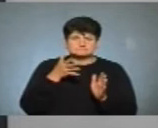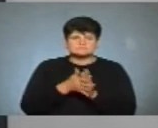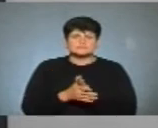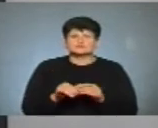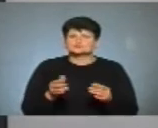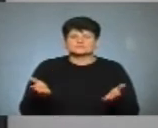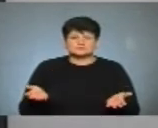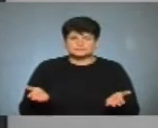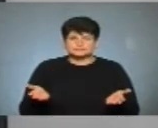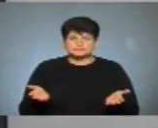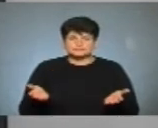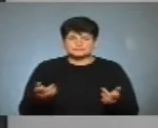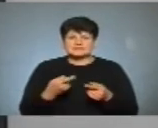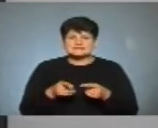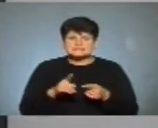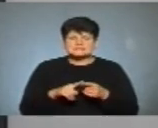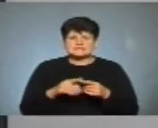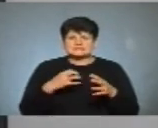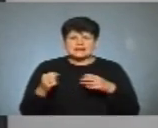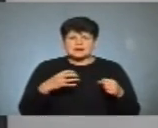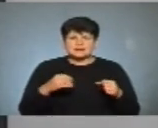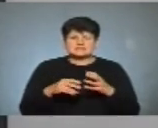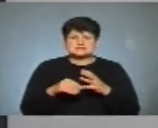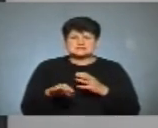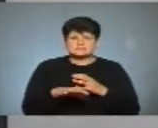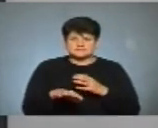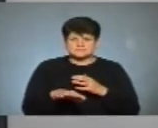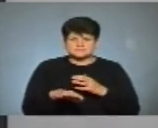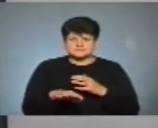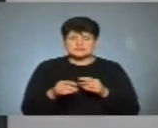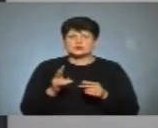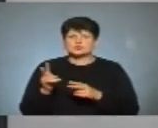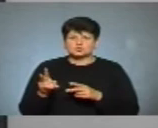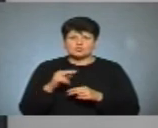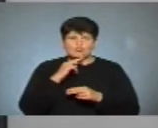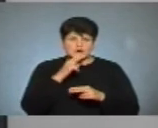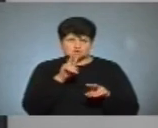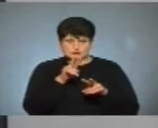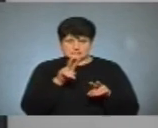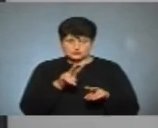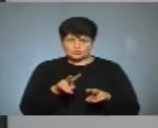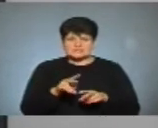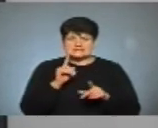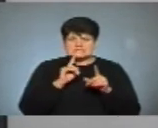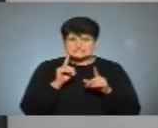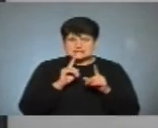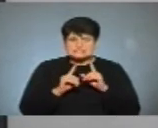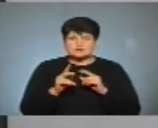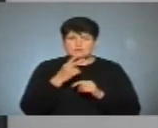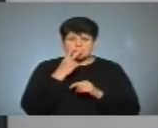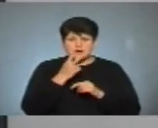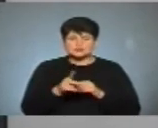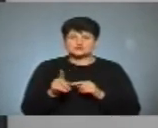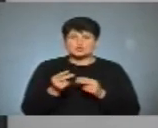Це дерибан земельних ділянок. Хто уважно слідкує за сесіями, то бачить, що